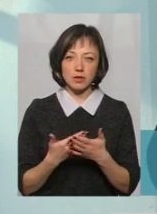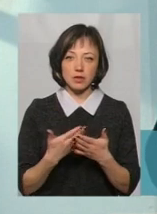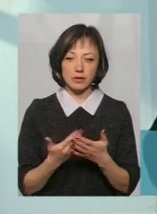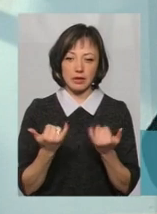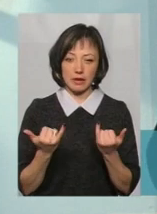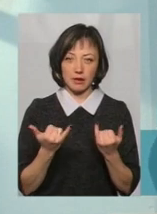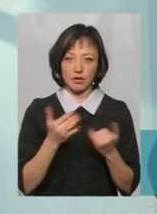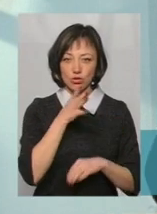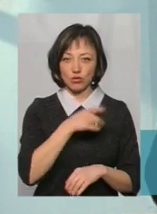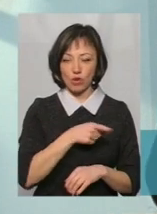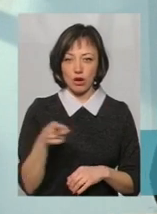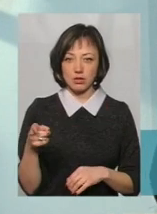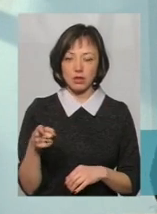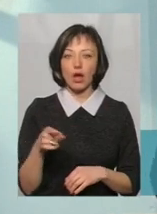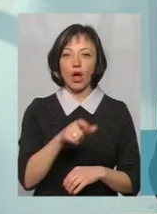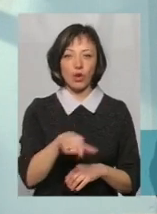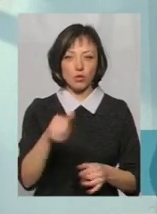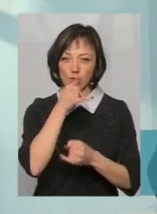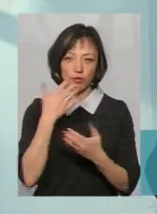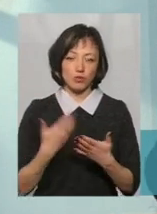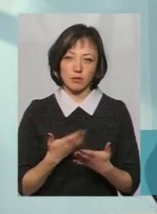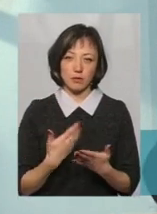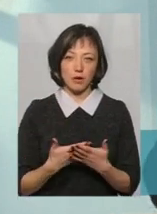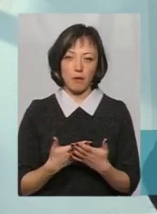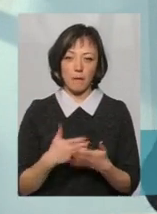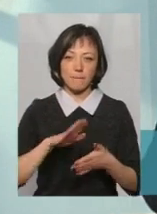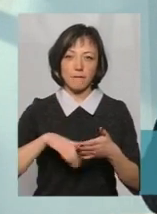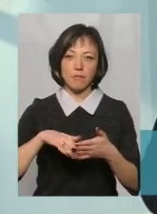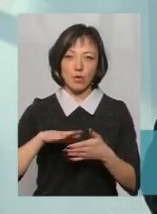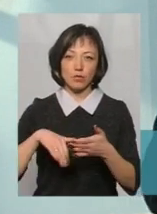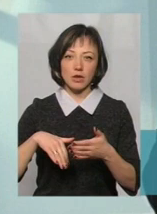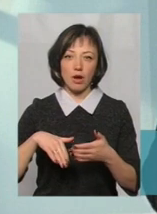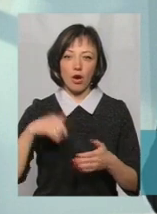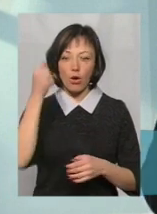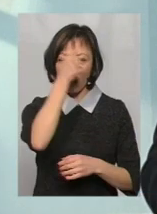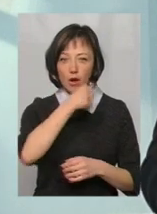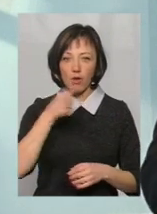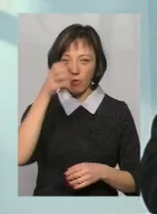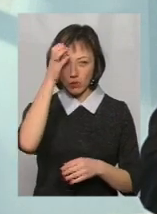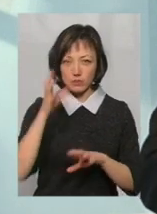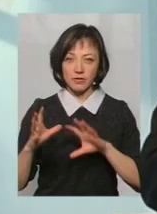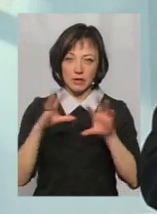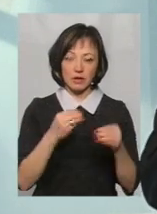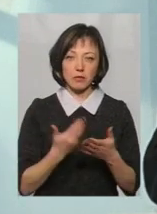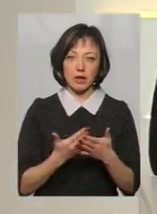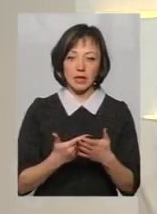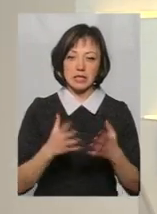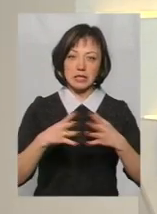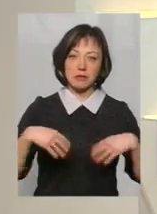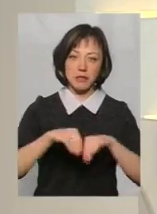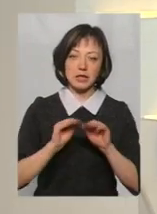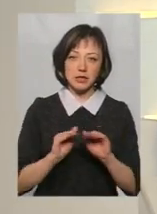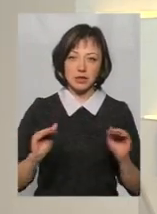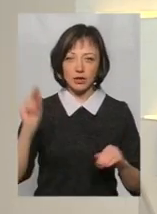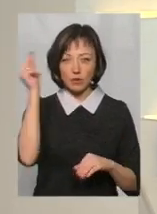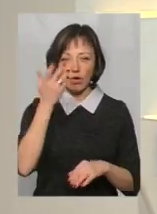даний час. Тобто, люди ж не можуть там пропускати роки по освіті, наприклад, коли приїжджає сім'я з дітьми. Тобто, навчання.